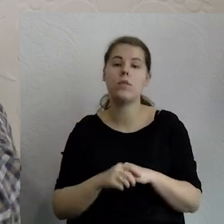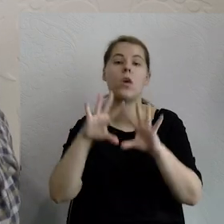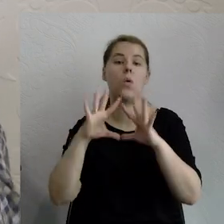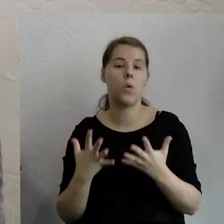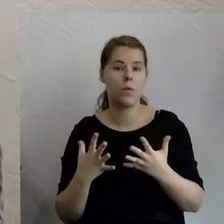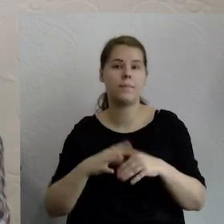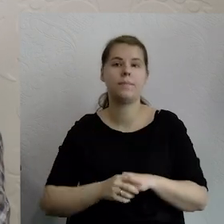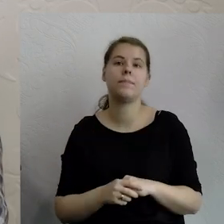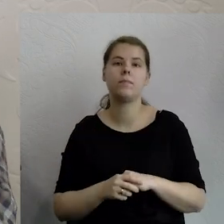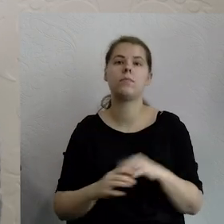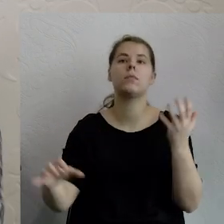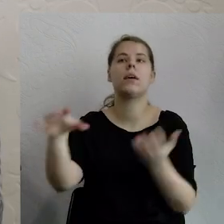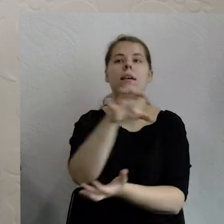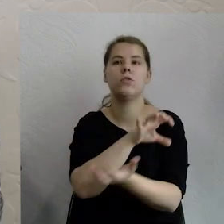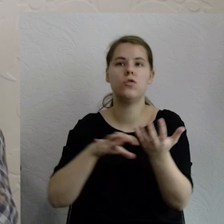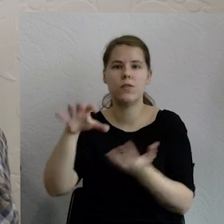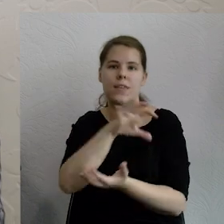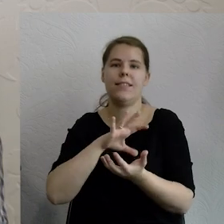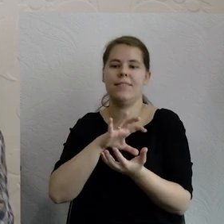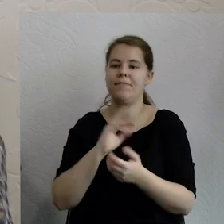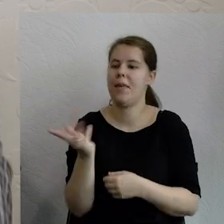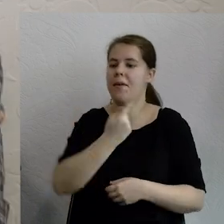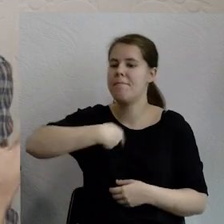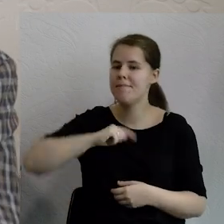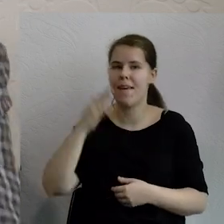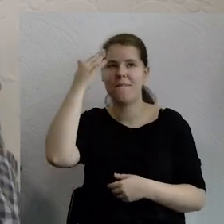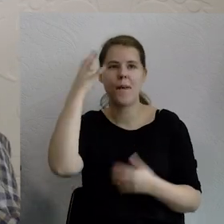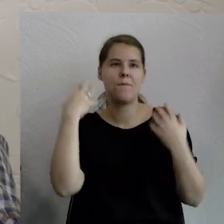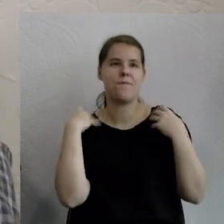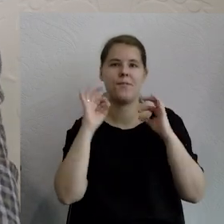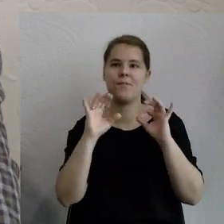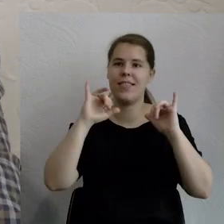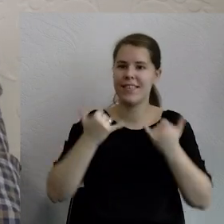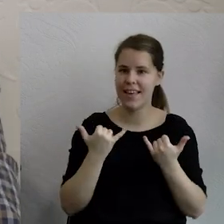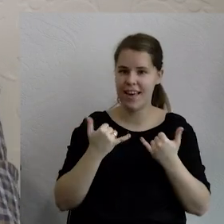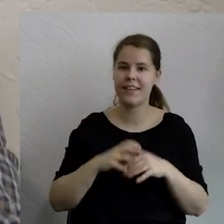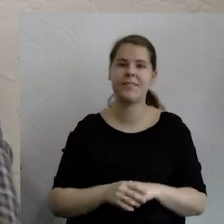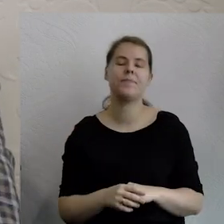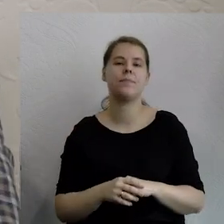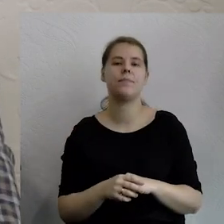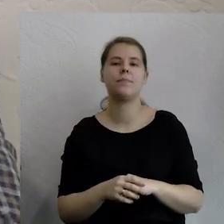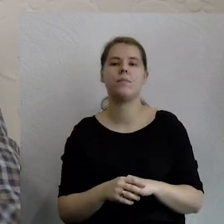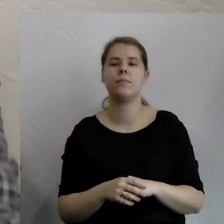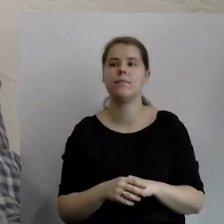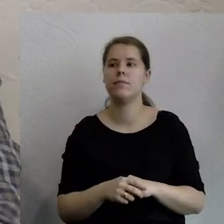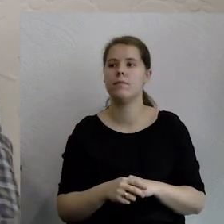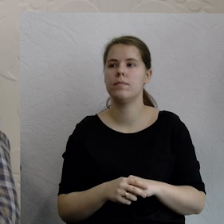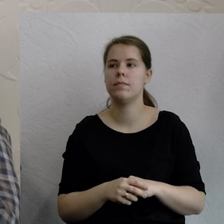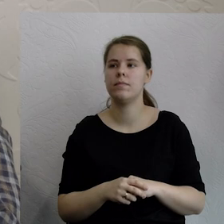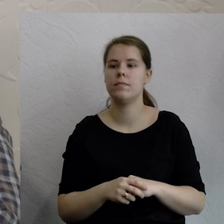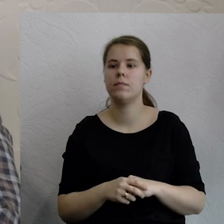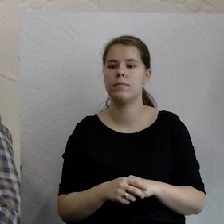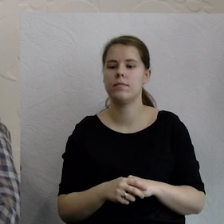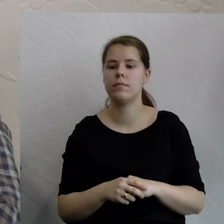świata, w którym dobrze żyjemy i wiemy, jak dobrze żyć, mówiliśmy sobie, jak to może wyglądać w wymiarze takim